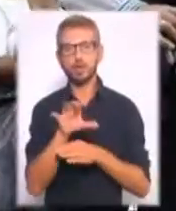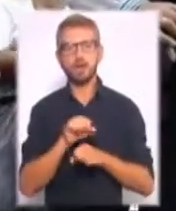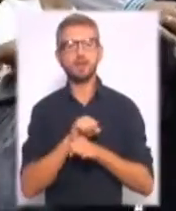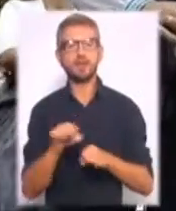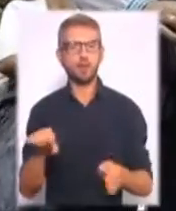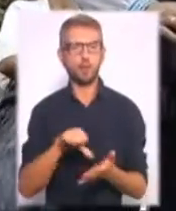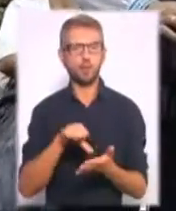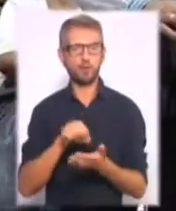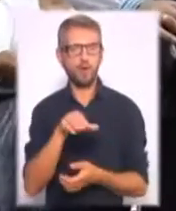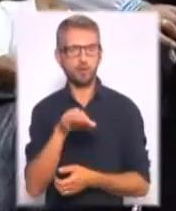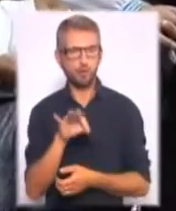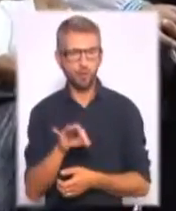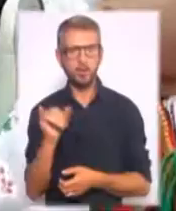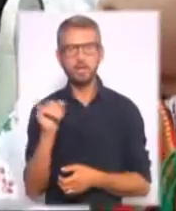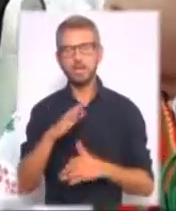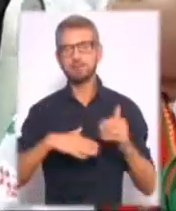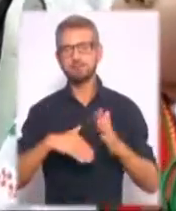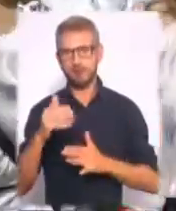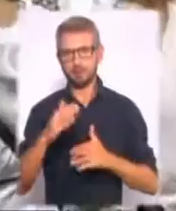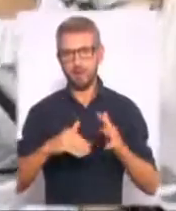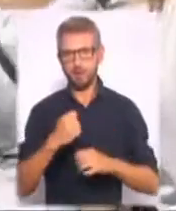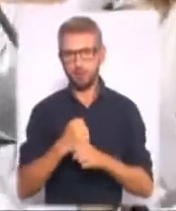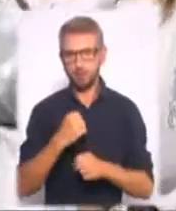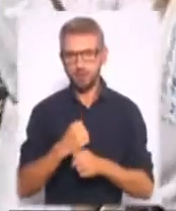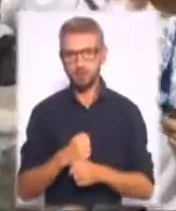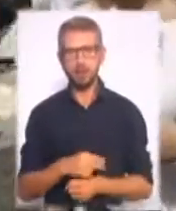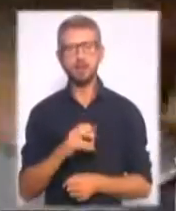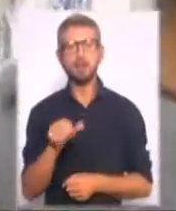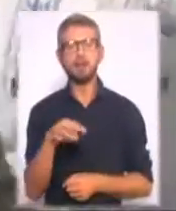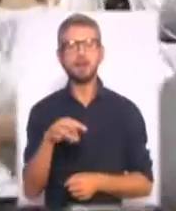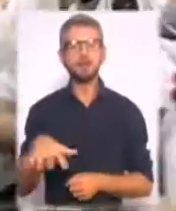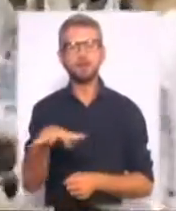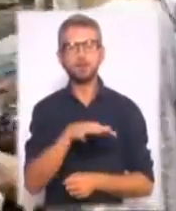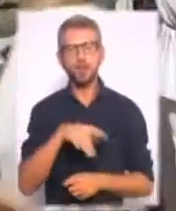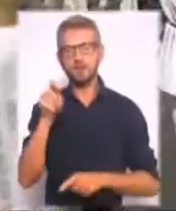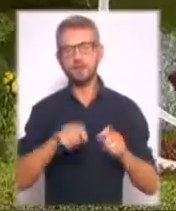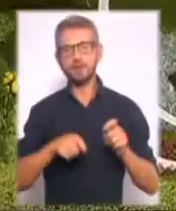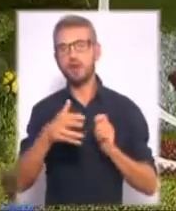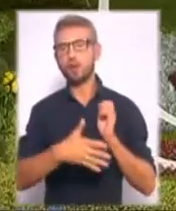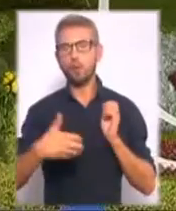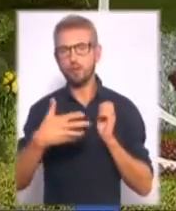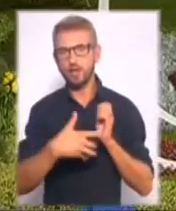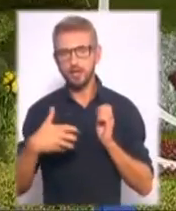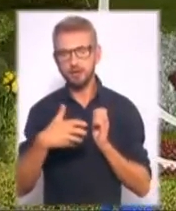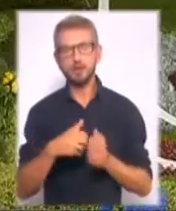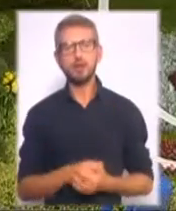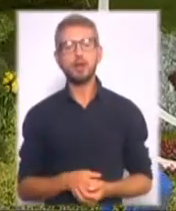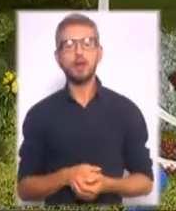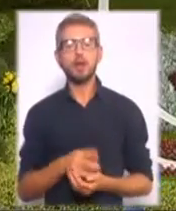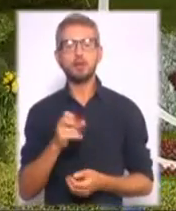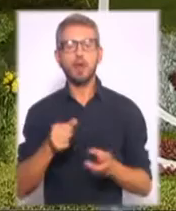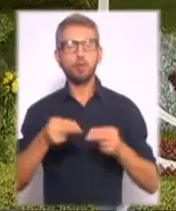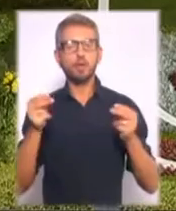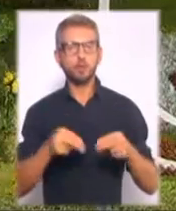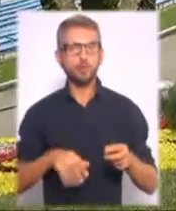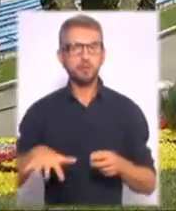і патріотичних хендмейд-робіт. На Михайлюський – фестиваль кобзарів і бандуристів. На контрактовій – акція «Україна єдина». А